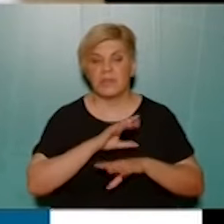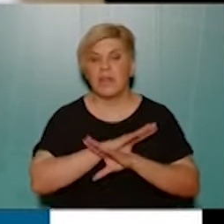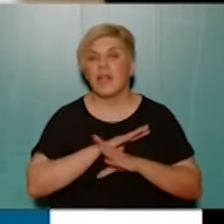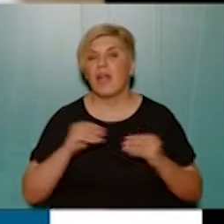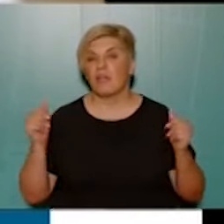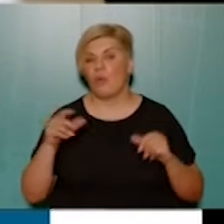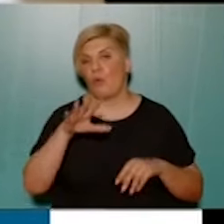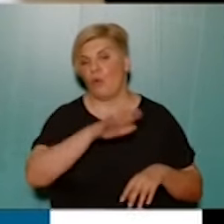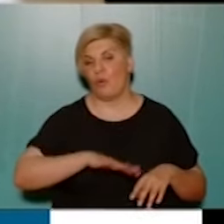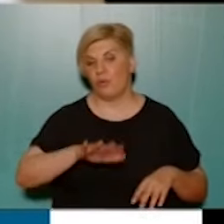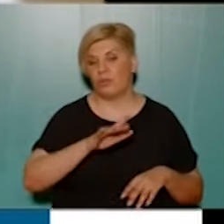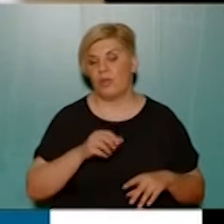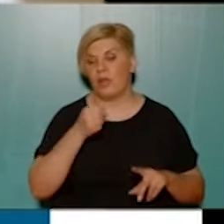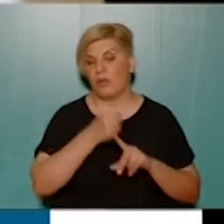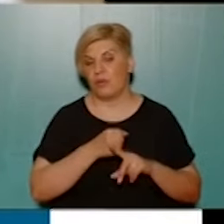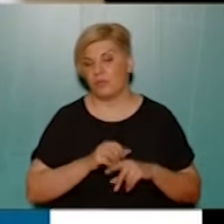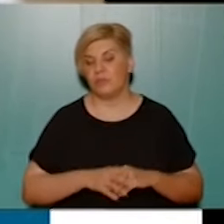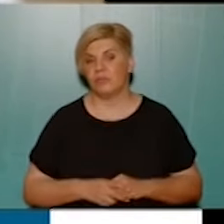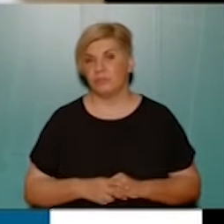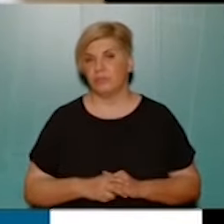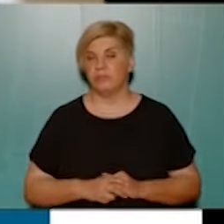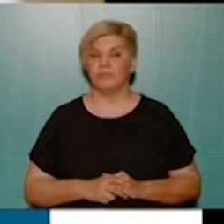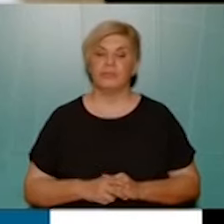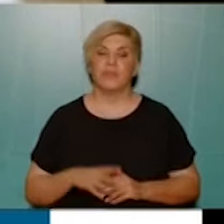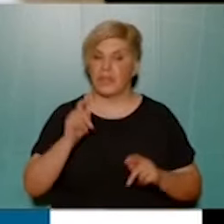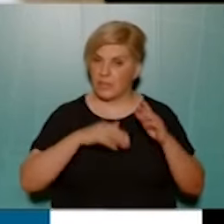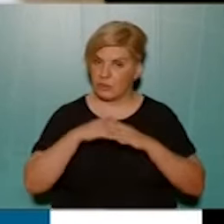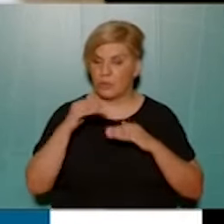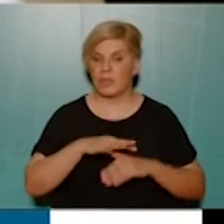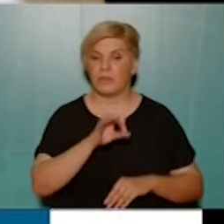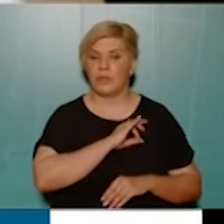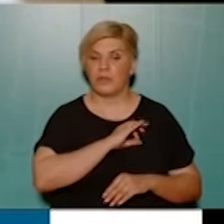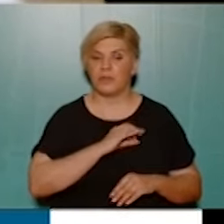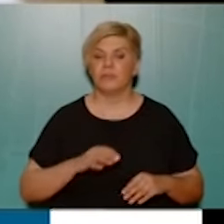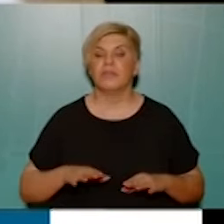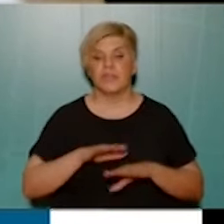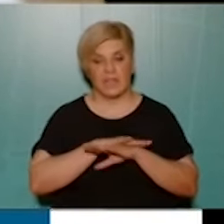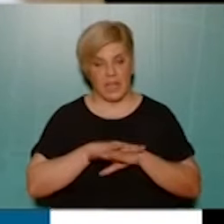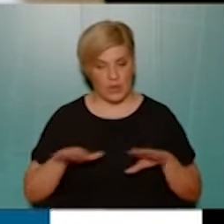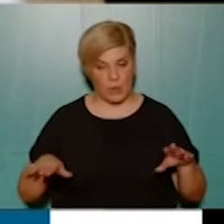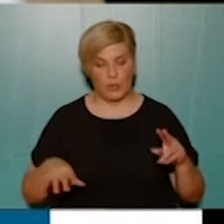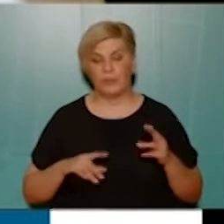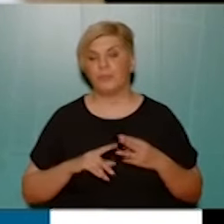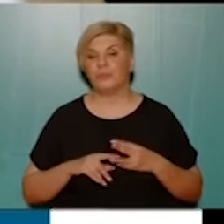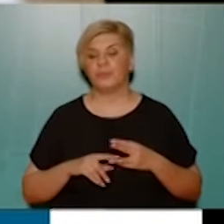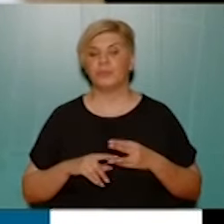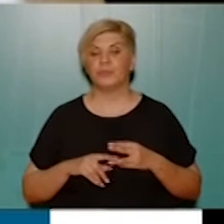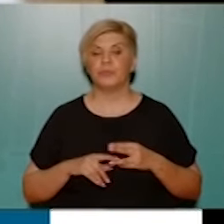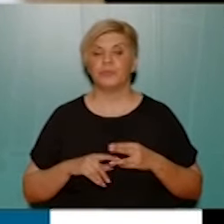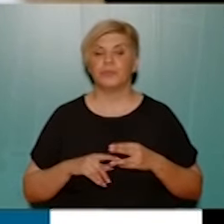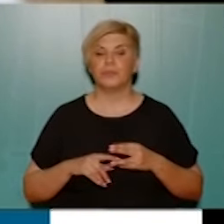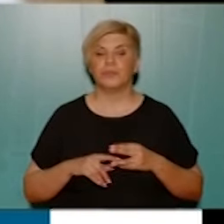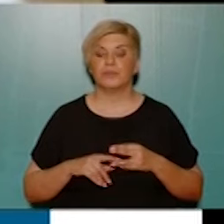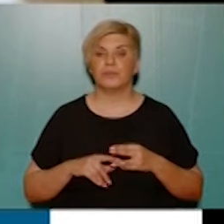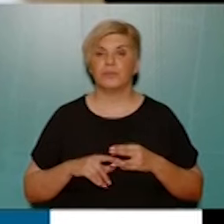χαθεί ο χώρος. Άλλος αγώνας για να χτιστούν και τα νηπιαγωγεία. Τελειώνω με το ζήτημα, ευχαριστώ κύριε Πρόεδρε,